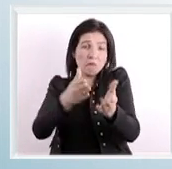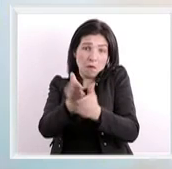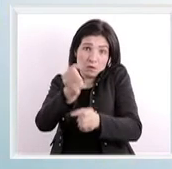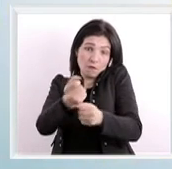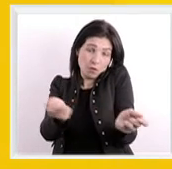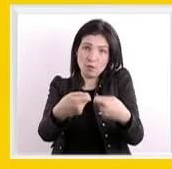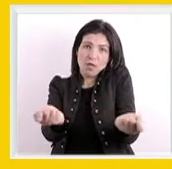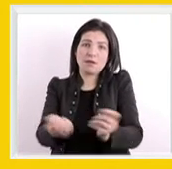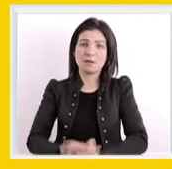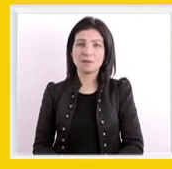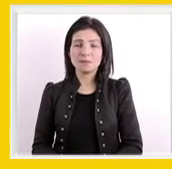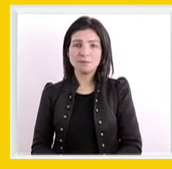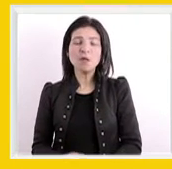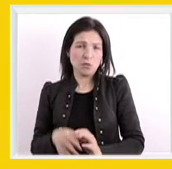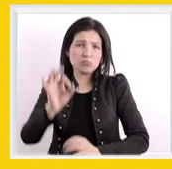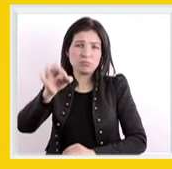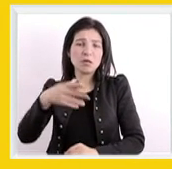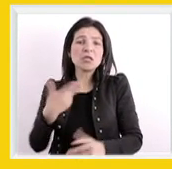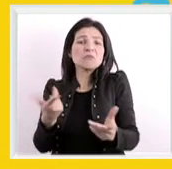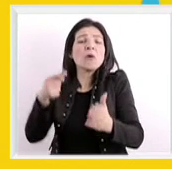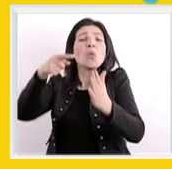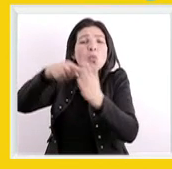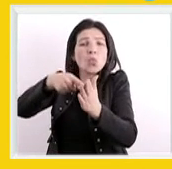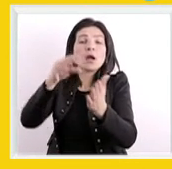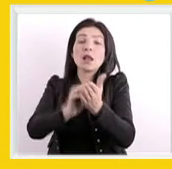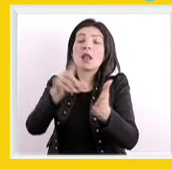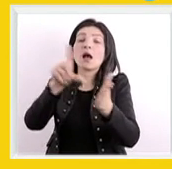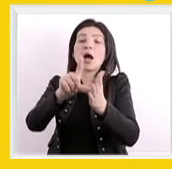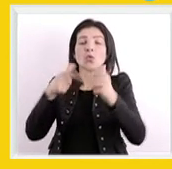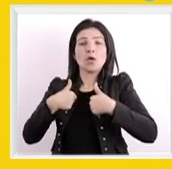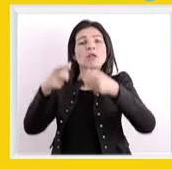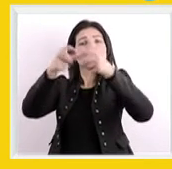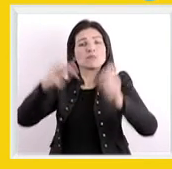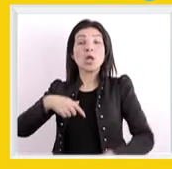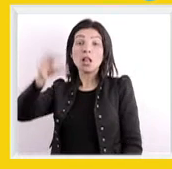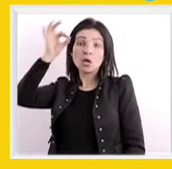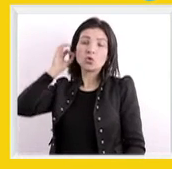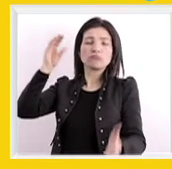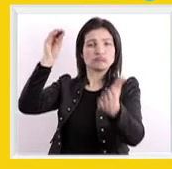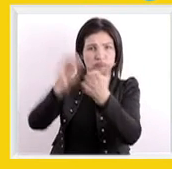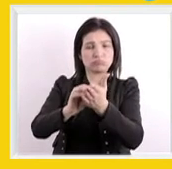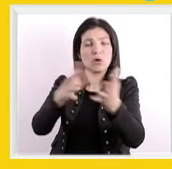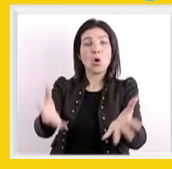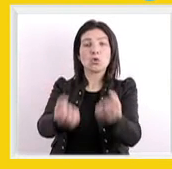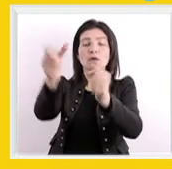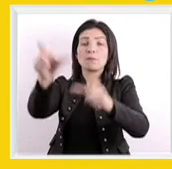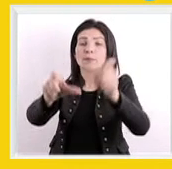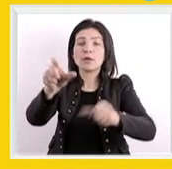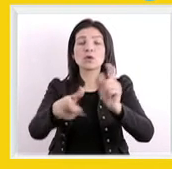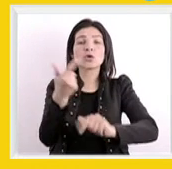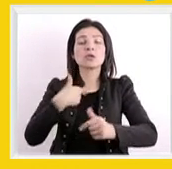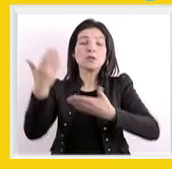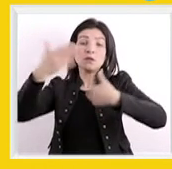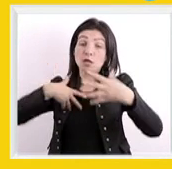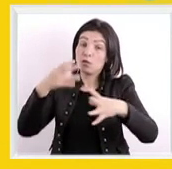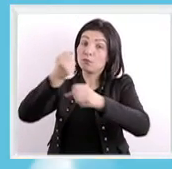العمل باي، شنو واجباتي القانونية كمؤسسة؟ تونس نصت على النهوذ بتشغيل الأشخاص